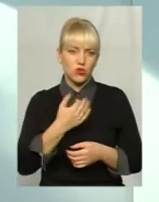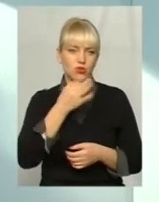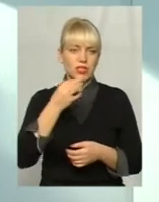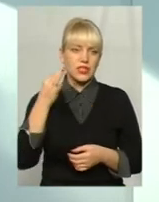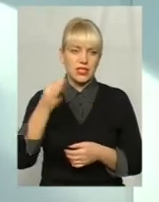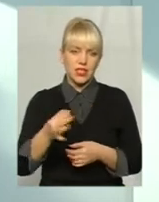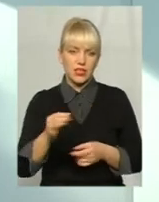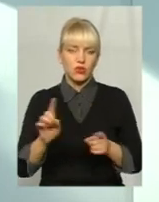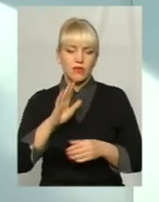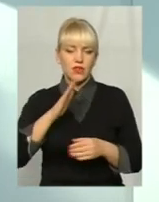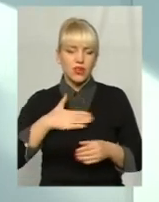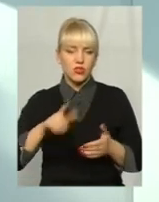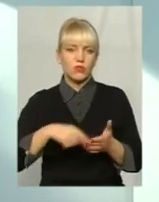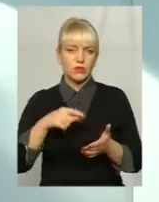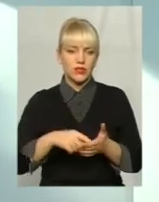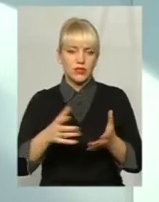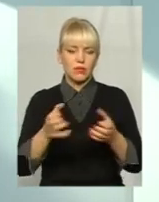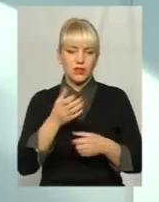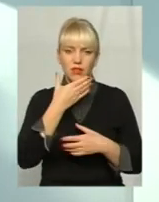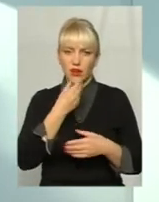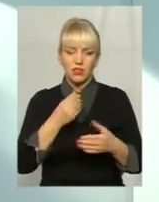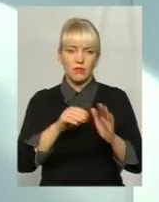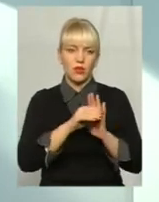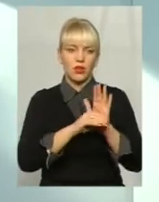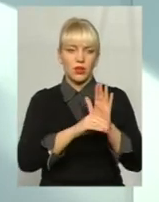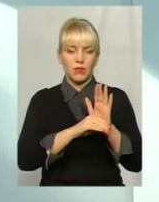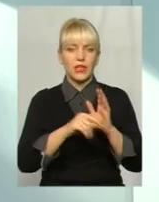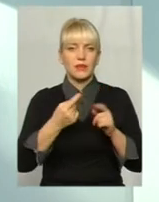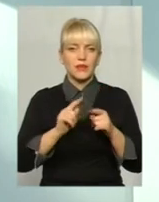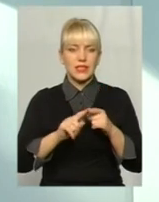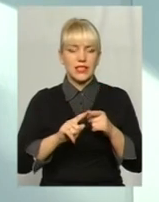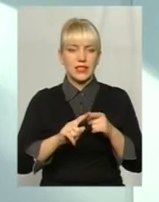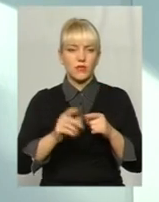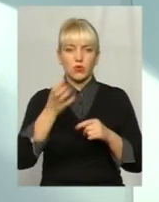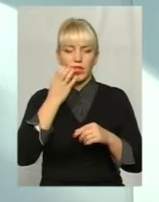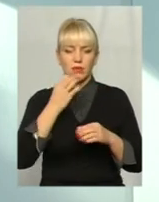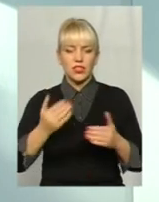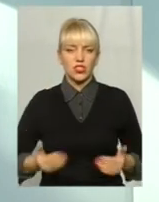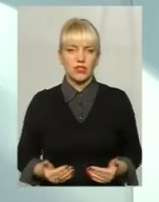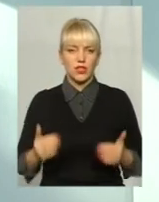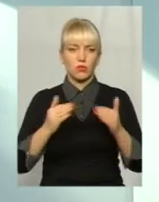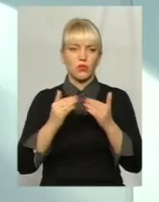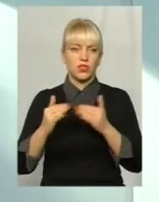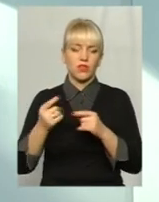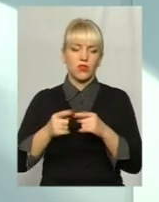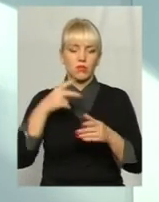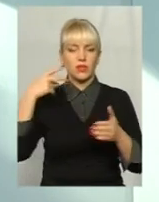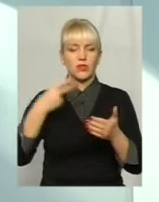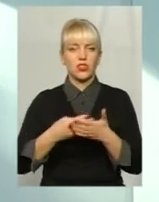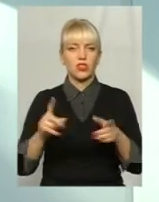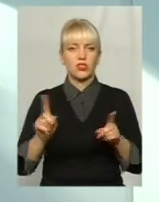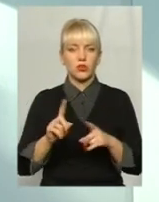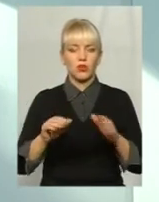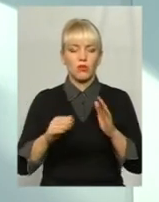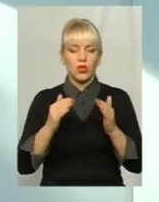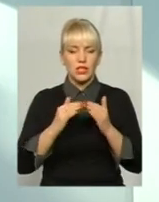в нашому місті прийнята дуже гарна програма про утеплення житлових будинків. Вона передбачає, що будинок